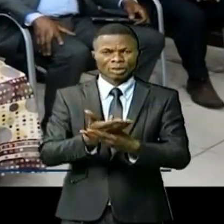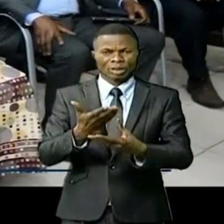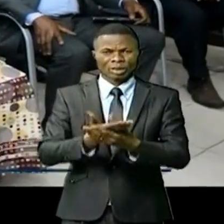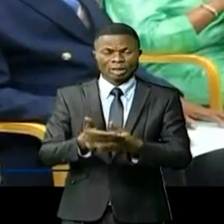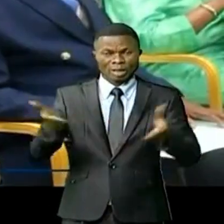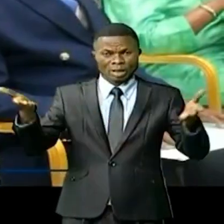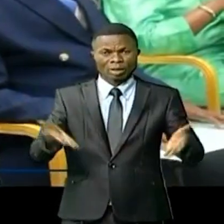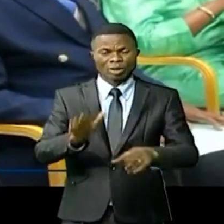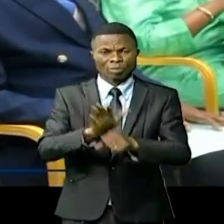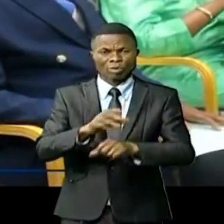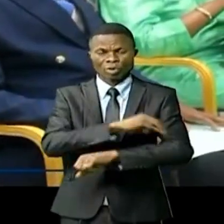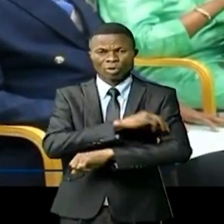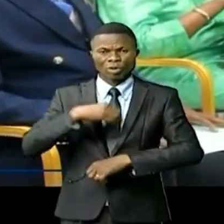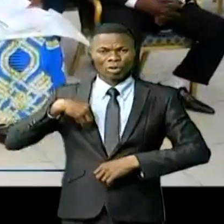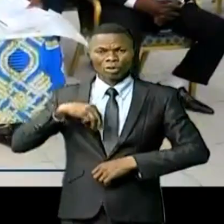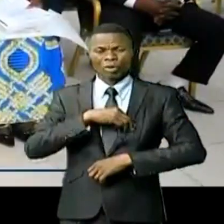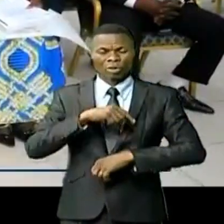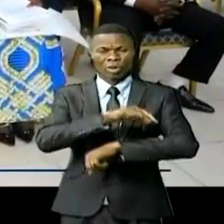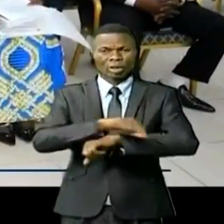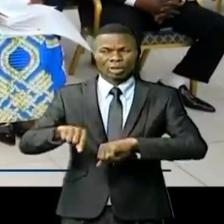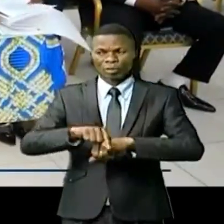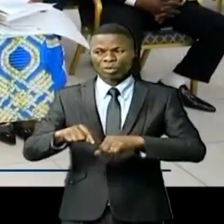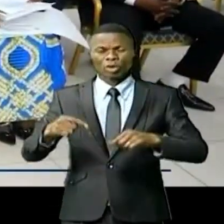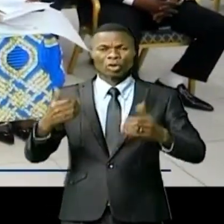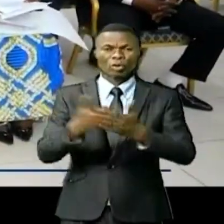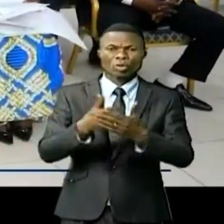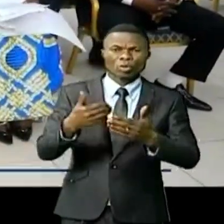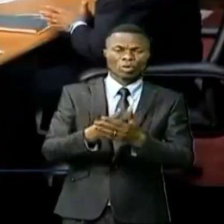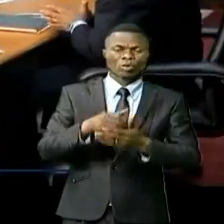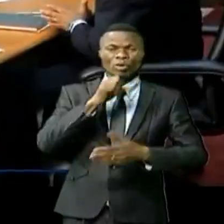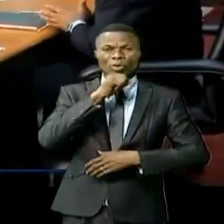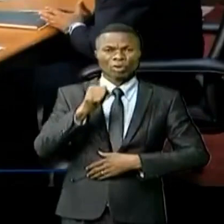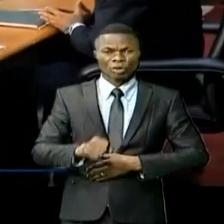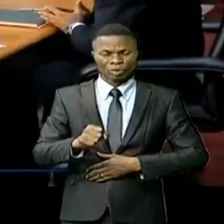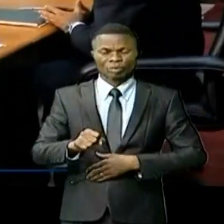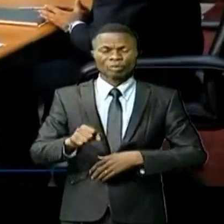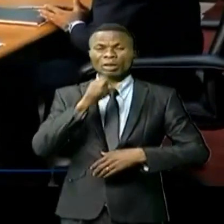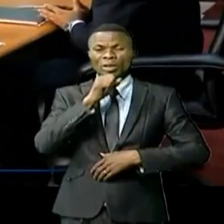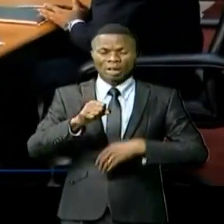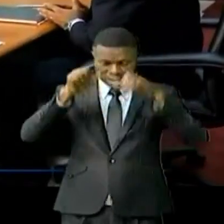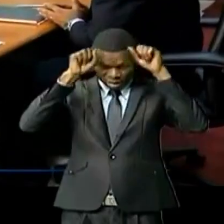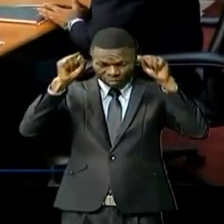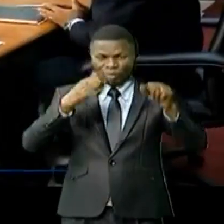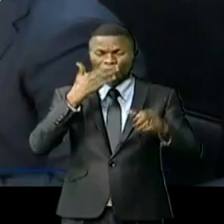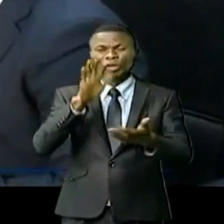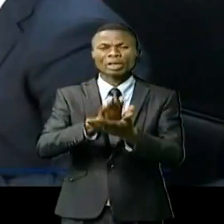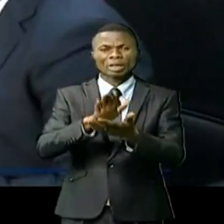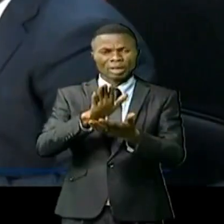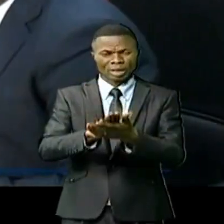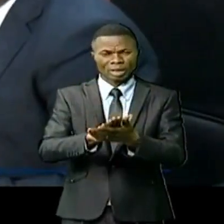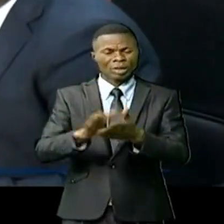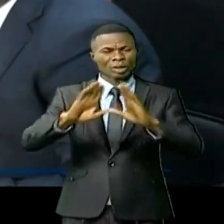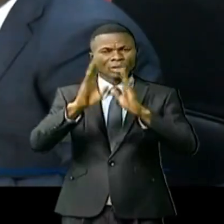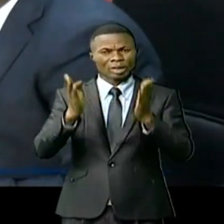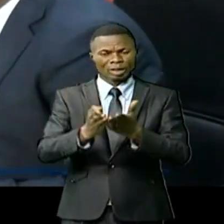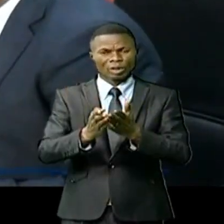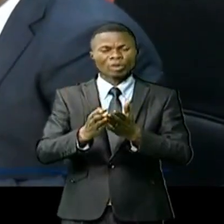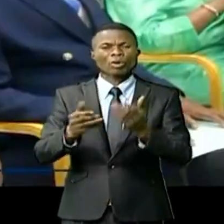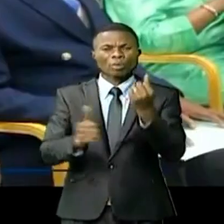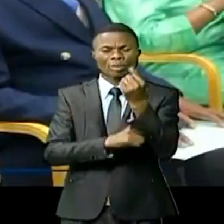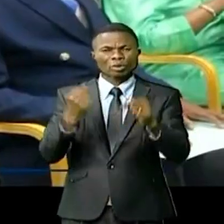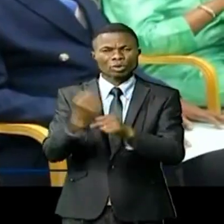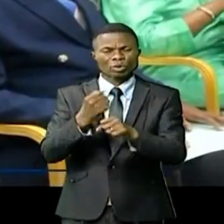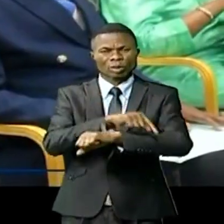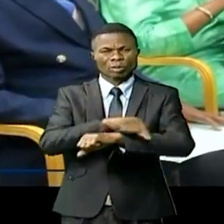présence des membres du bureau sortant et entrant de la CENI. Kornay Nanga profitait de l'opportunité pour rendre un hommage mérité à tous les membres du bureau et de la